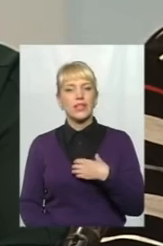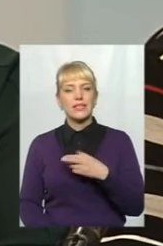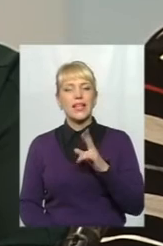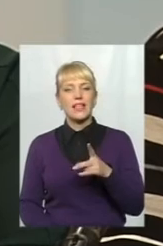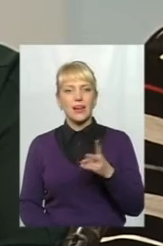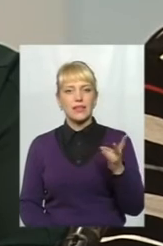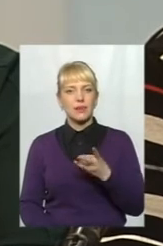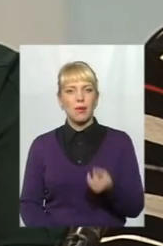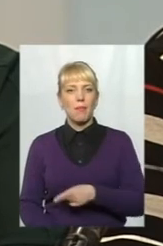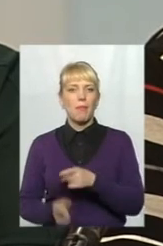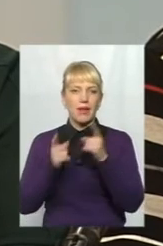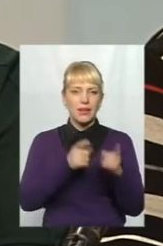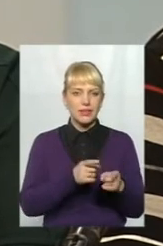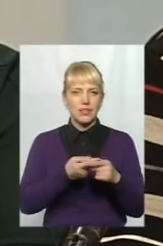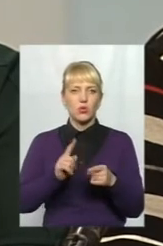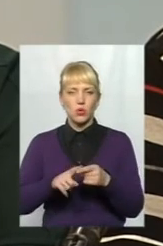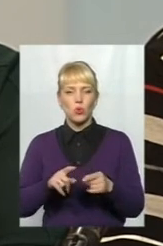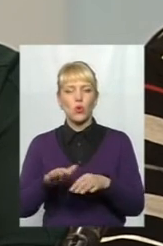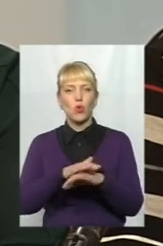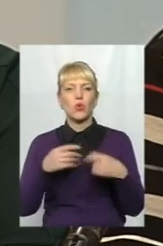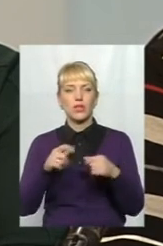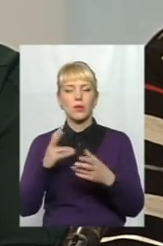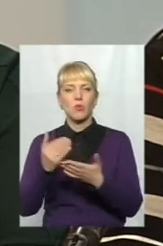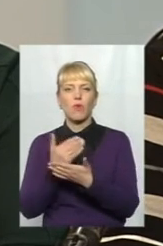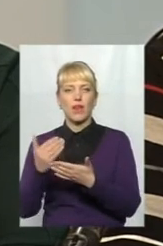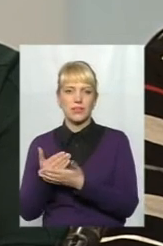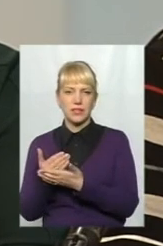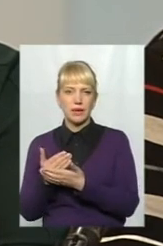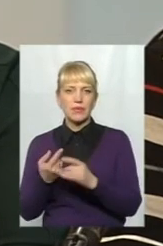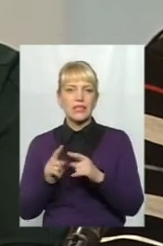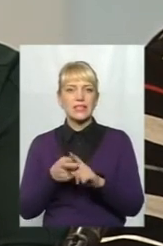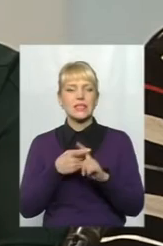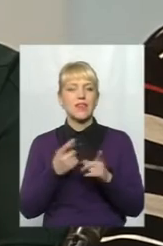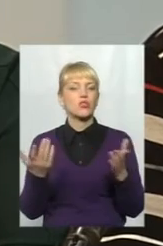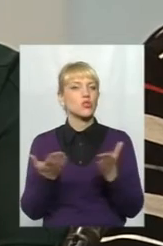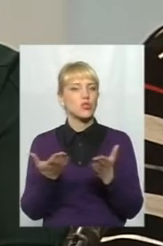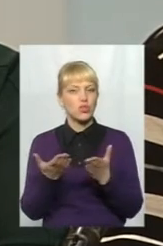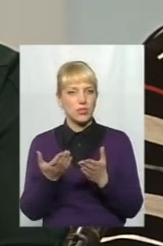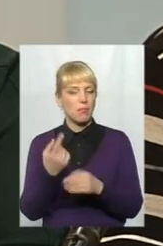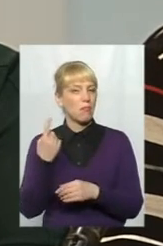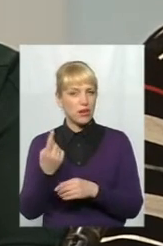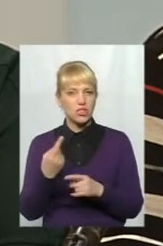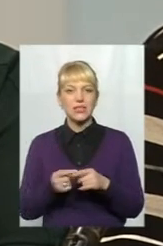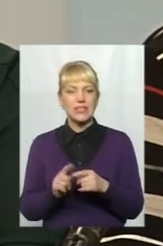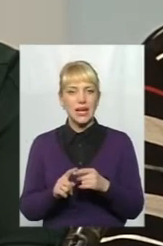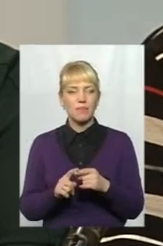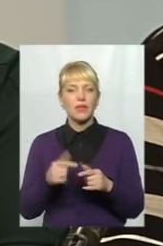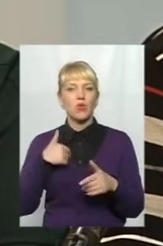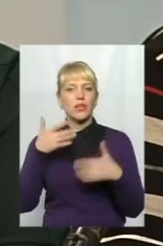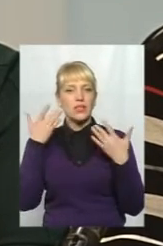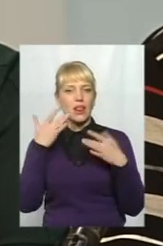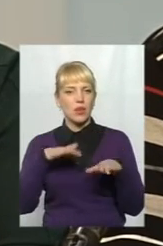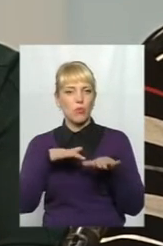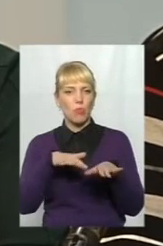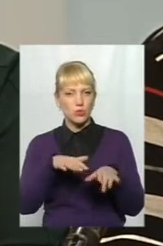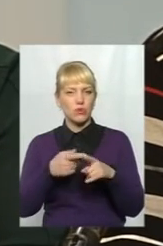все-таки перейти до цього ринку ідеї, інновації? Це зв'язано ж перше з чим. У нас все-таки легка промисловість, вона